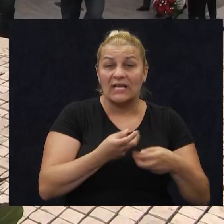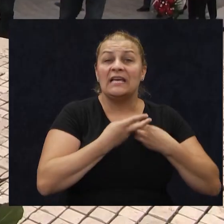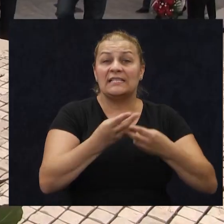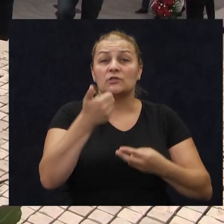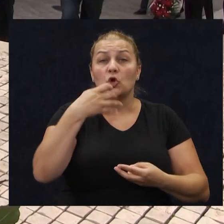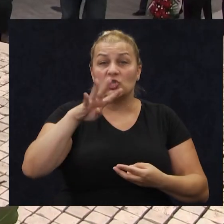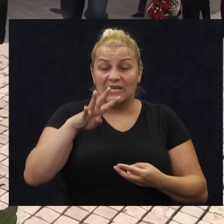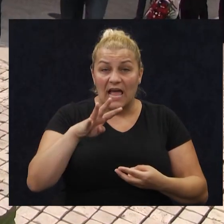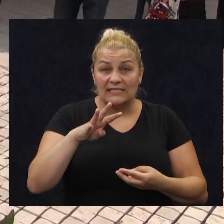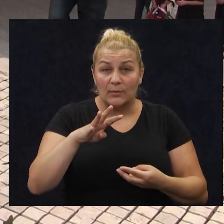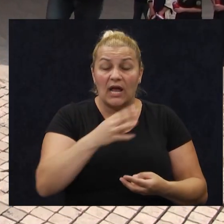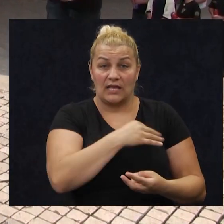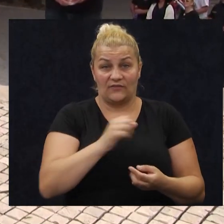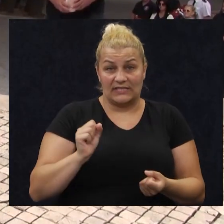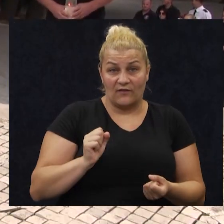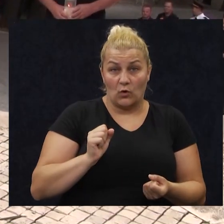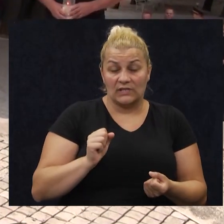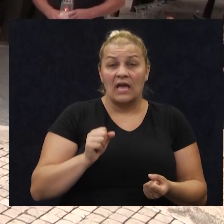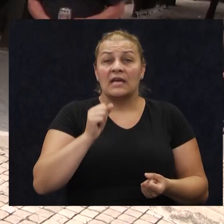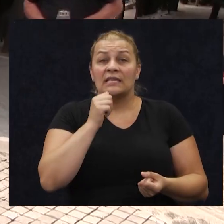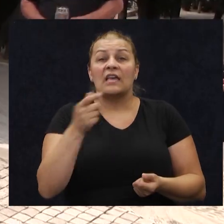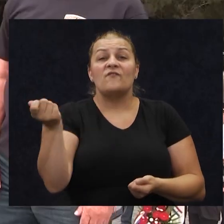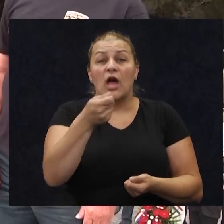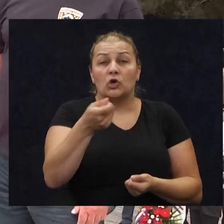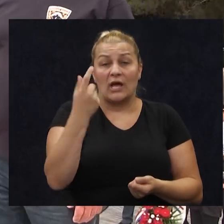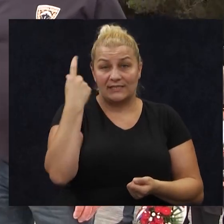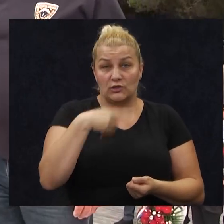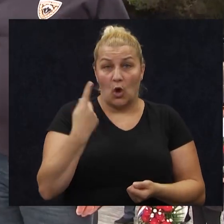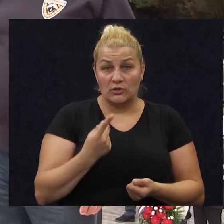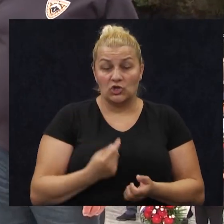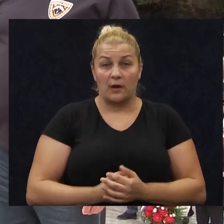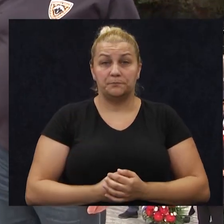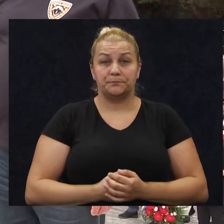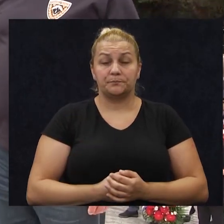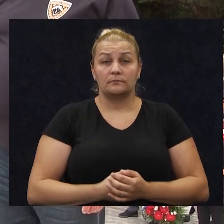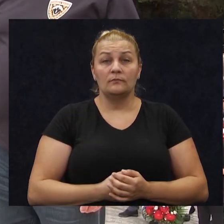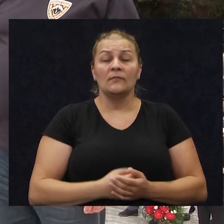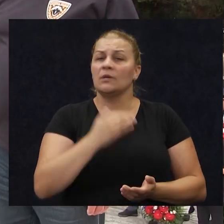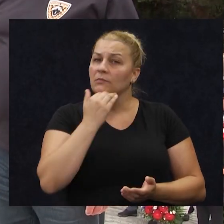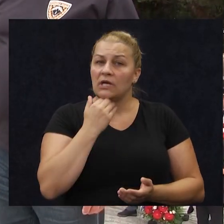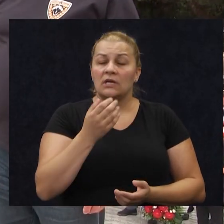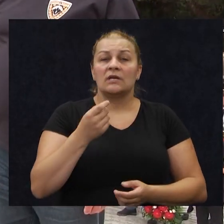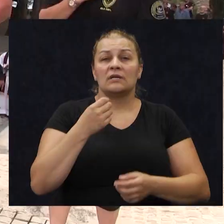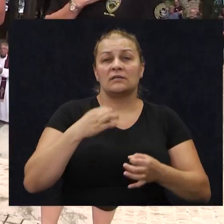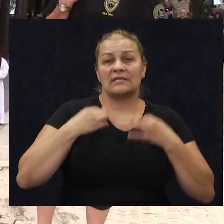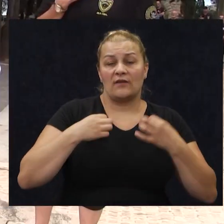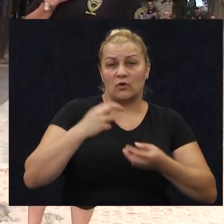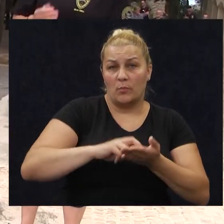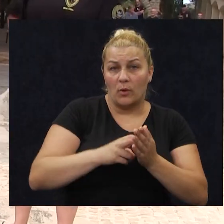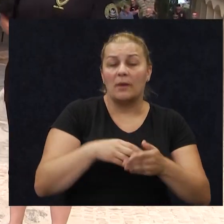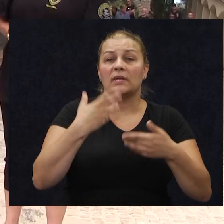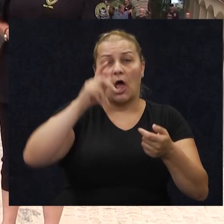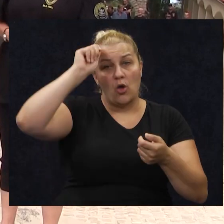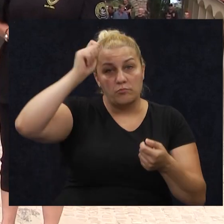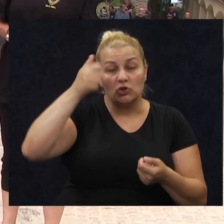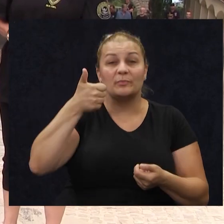114. brigade Hrvatske vojske kao i Vatogasi i Zomiša. Unatoč zdravstveni tegobama počas suborcima je odao i